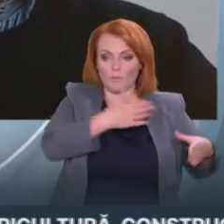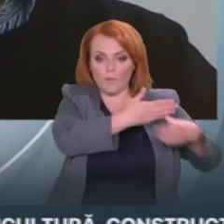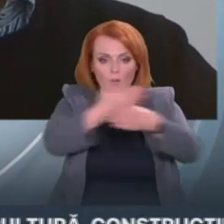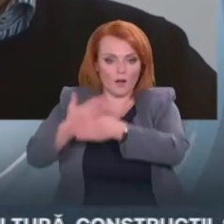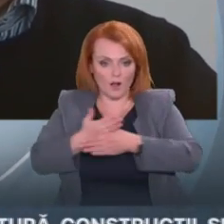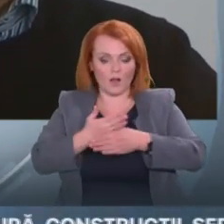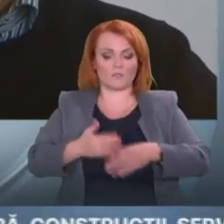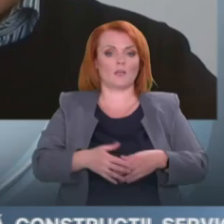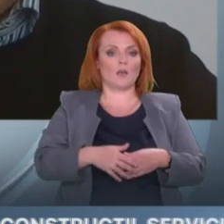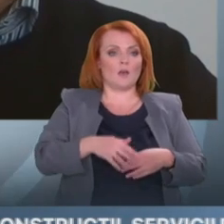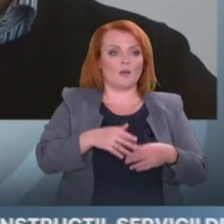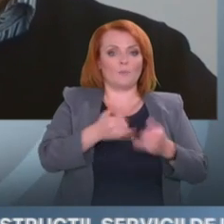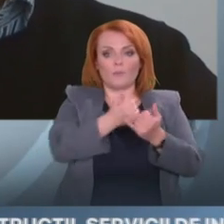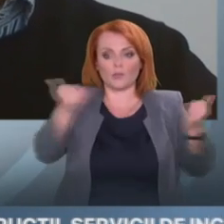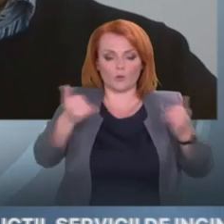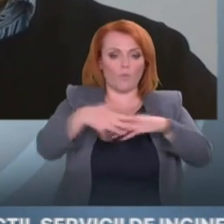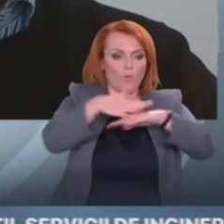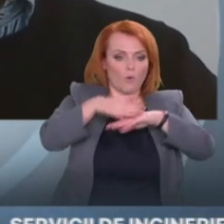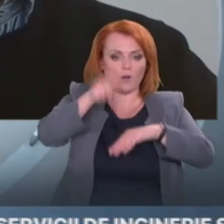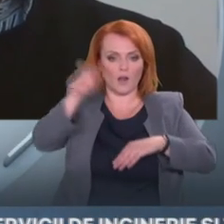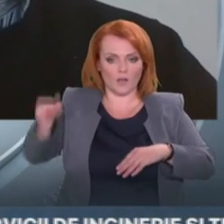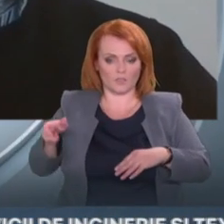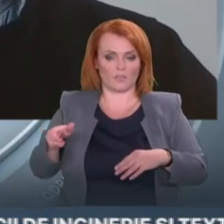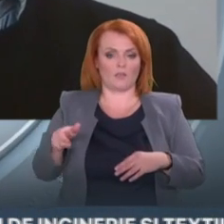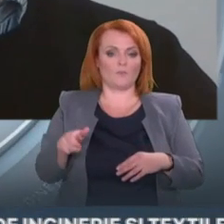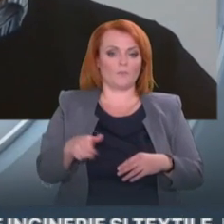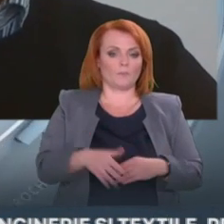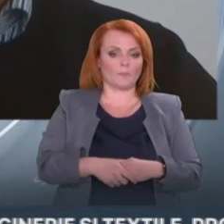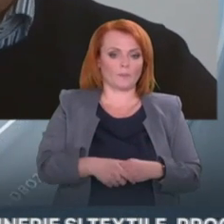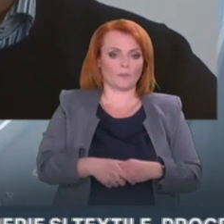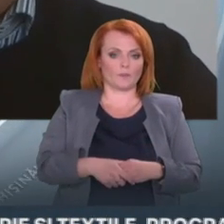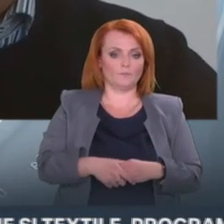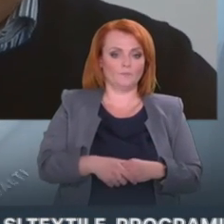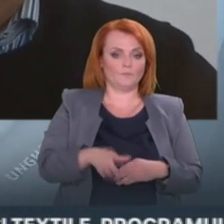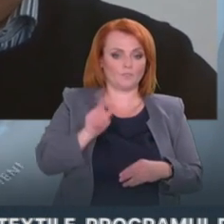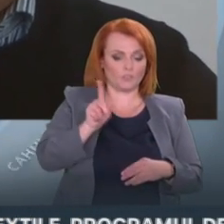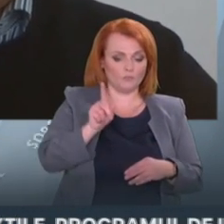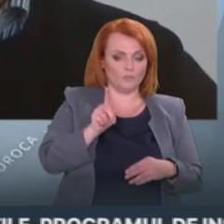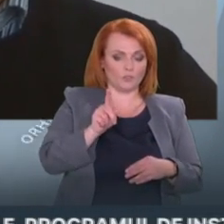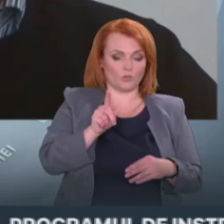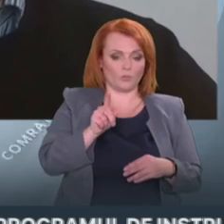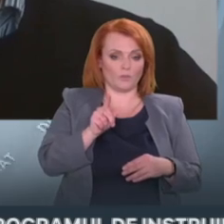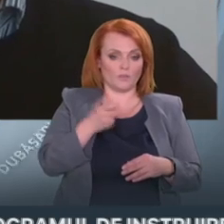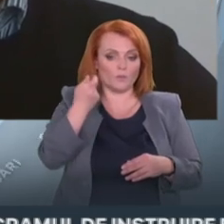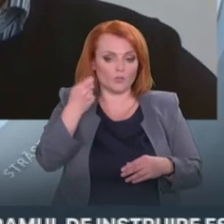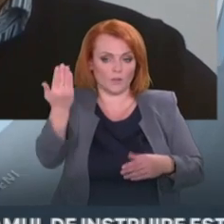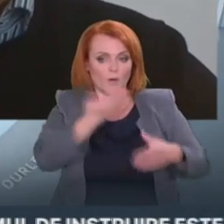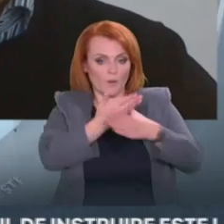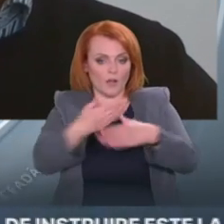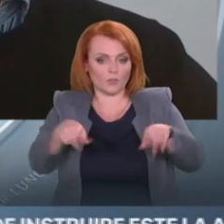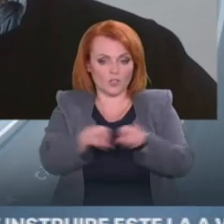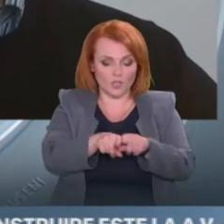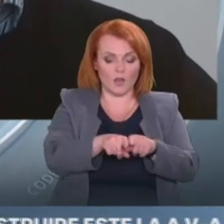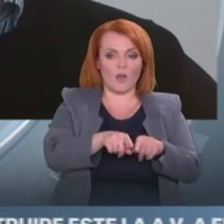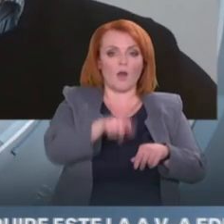mai bine pregătit pentru aceste schimbări, să și asigure siguritatea energetică pentru proprii gospodării și